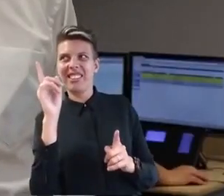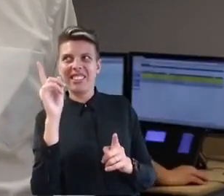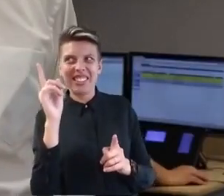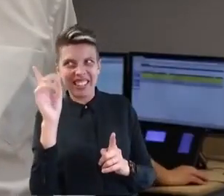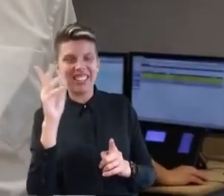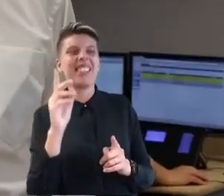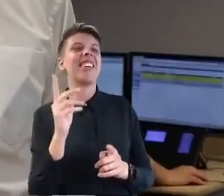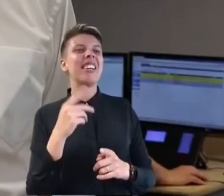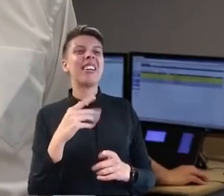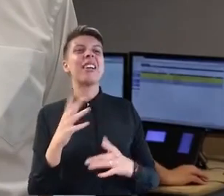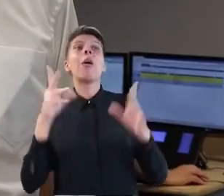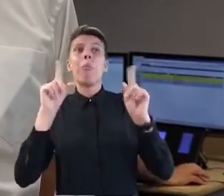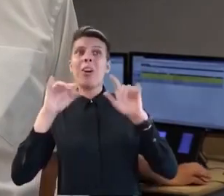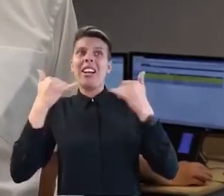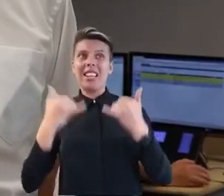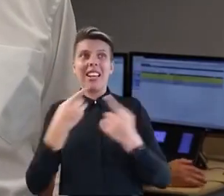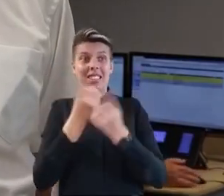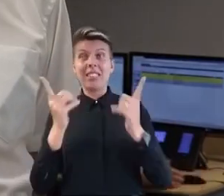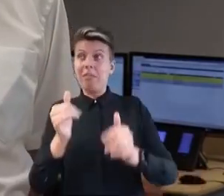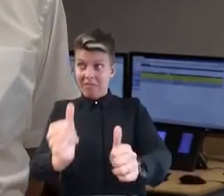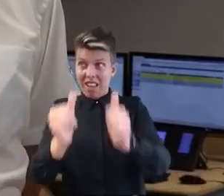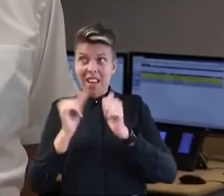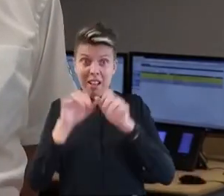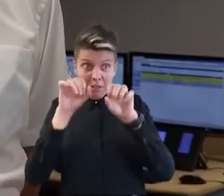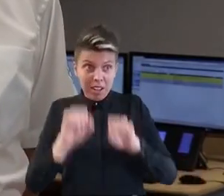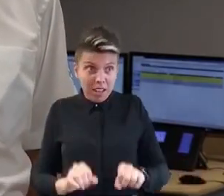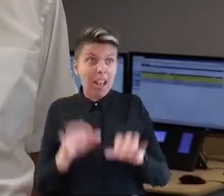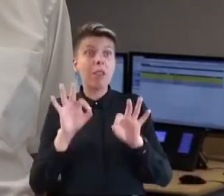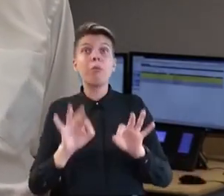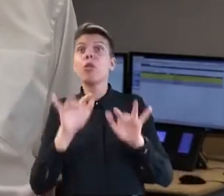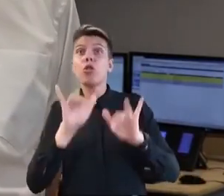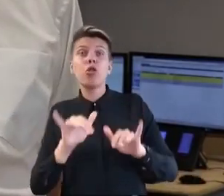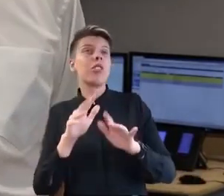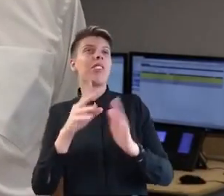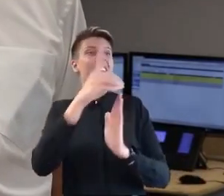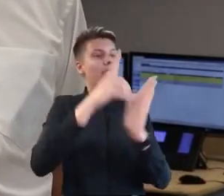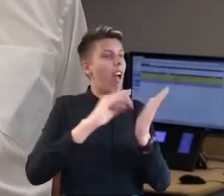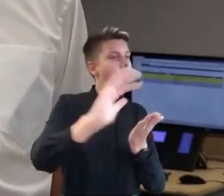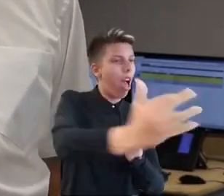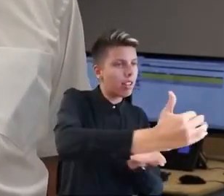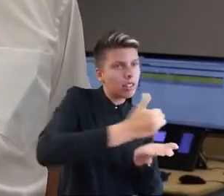Das heißt, wir sind hier zuständig für die Erfassung von Daten und Fakten,